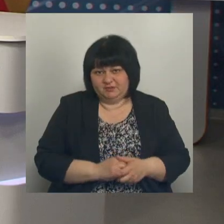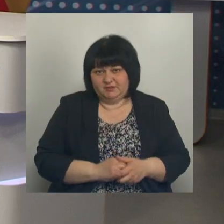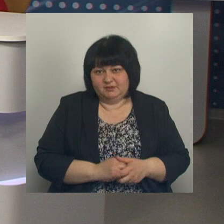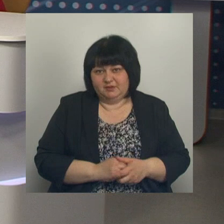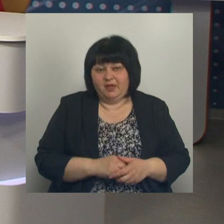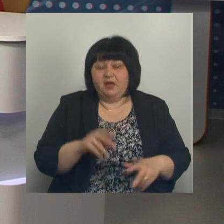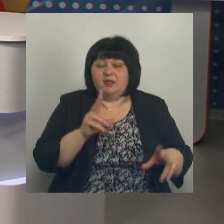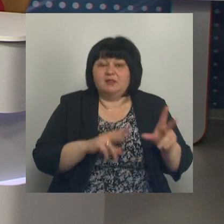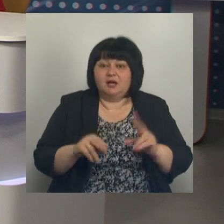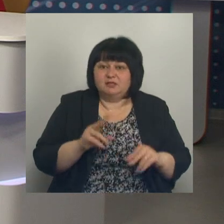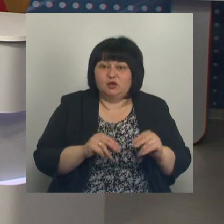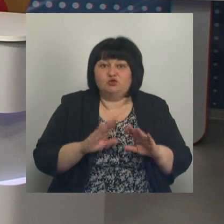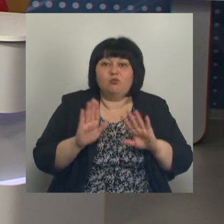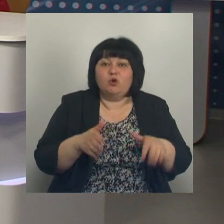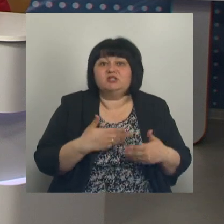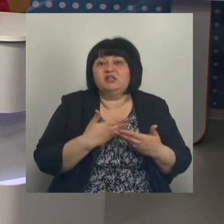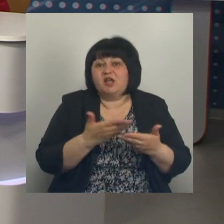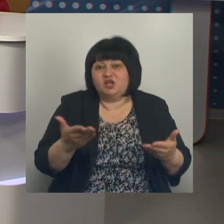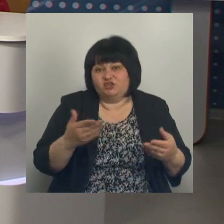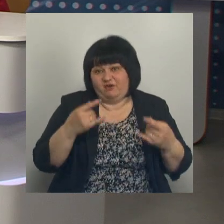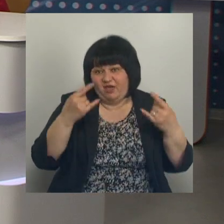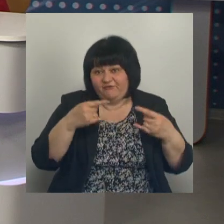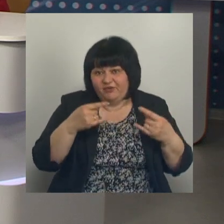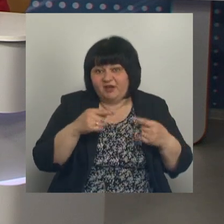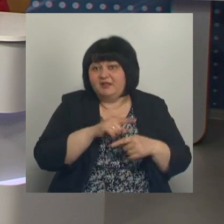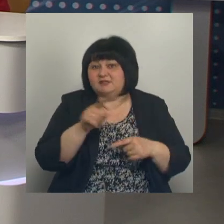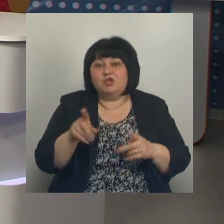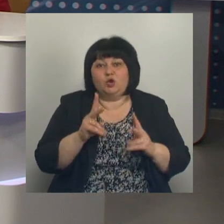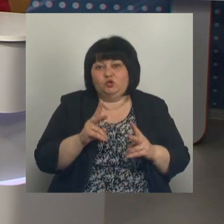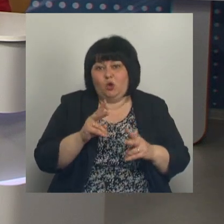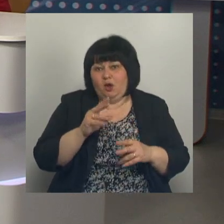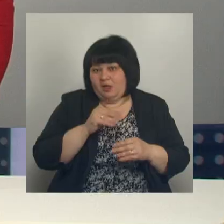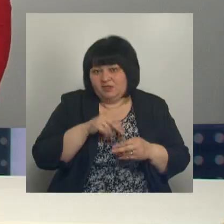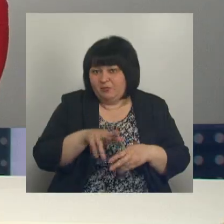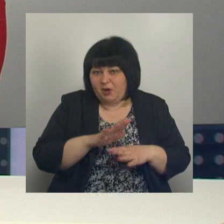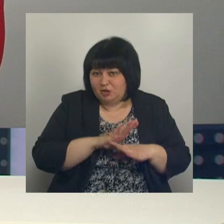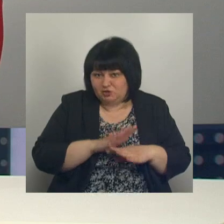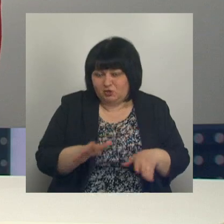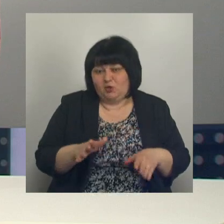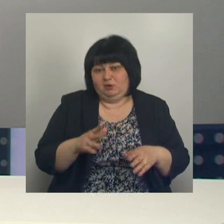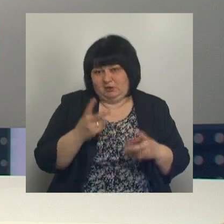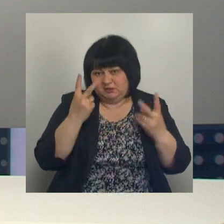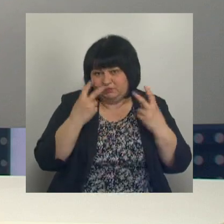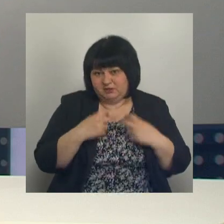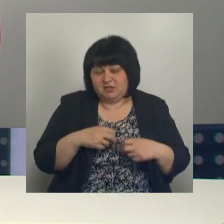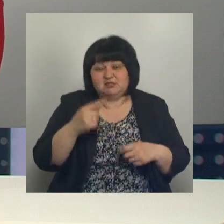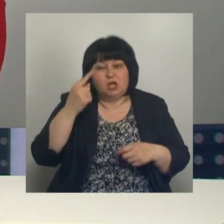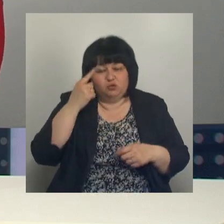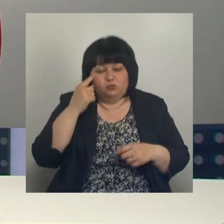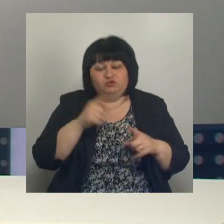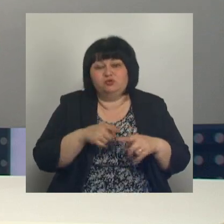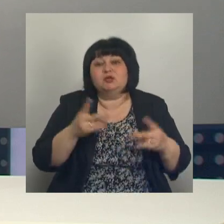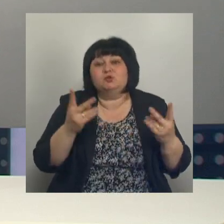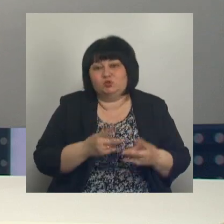Надеюсь, что после нашего эфира те, кто еще не прошел диспансеризацию, все-таки задумаются о том, что это необходимо сделать,